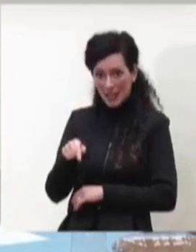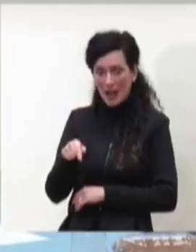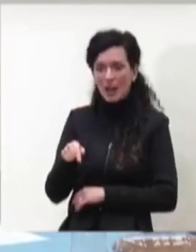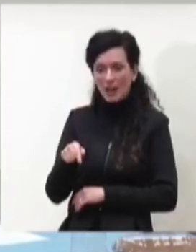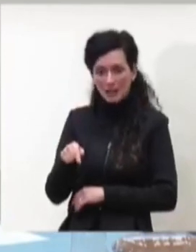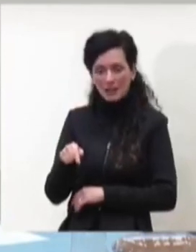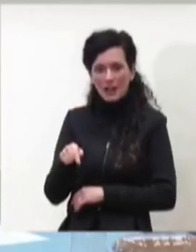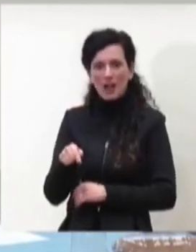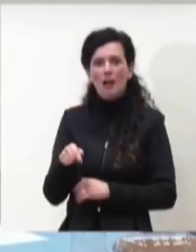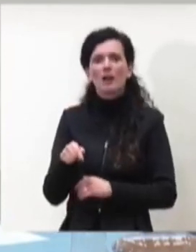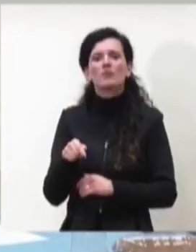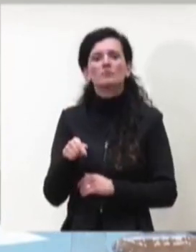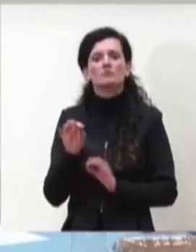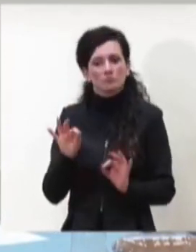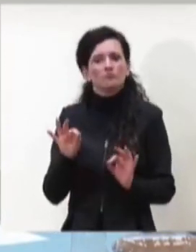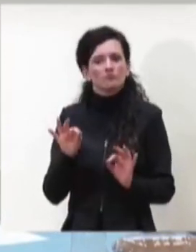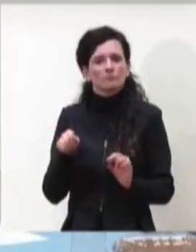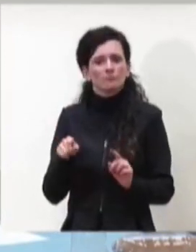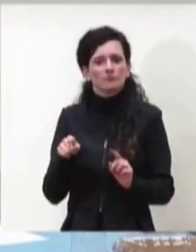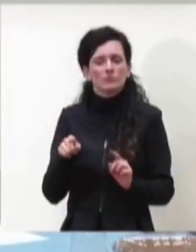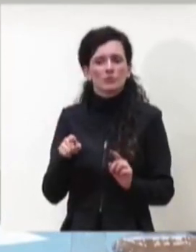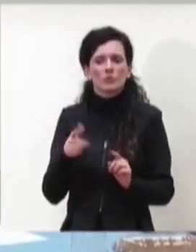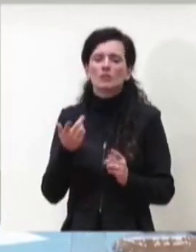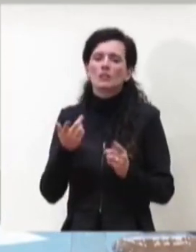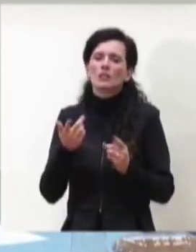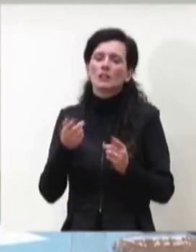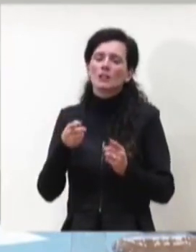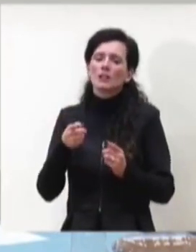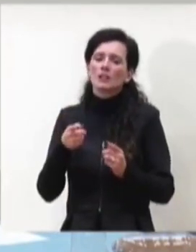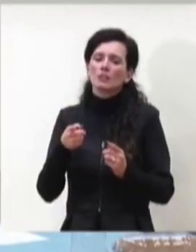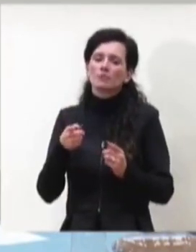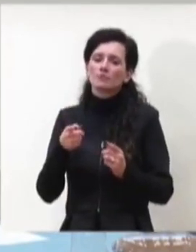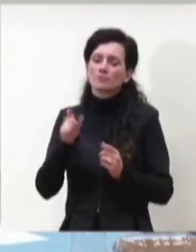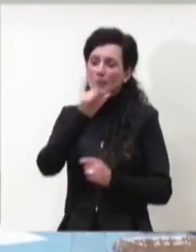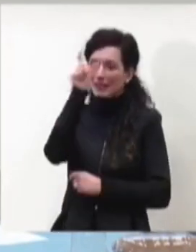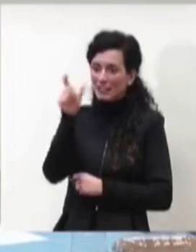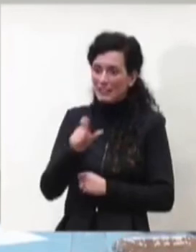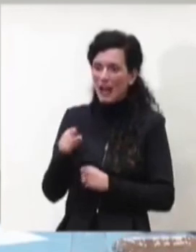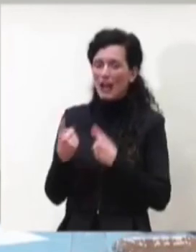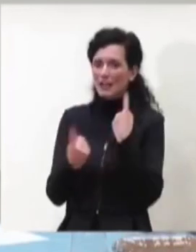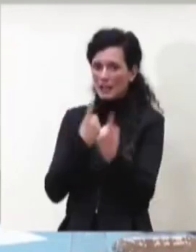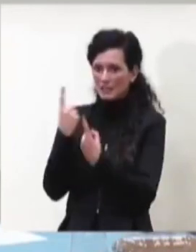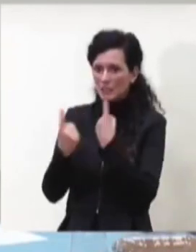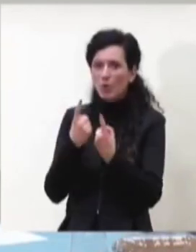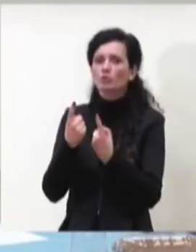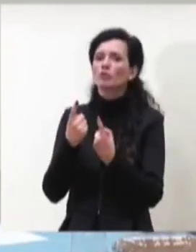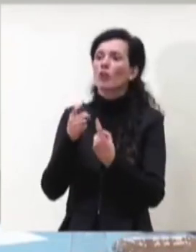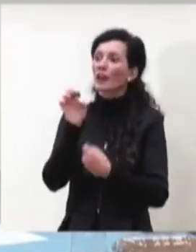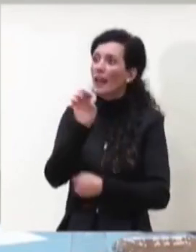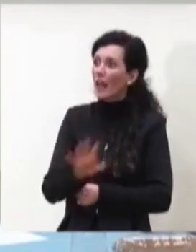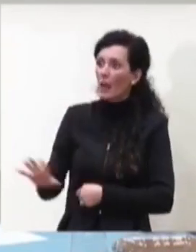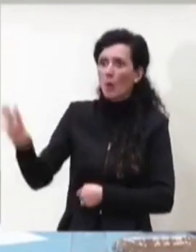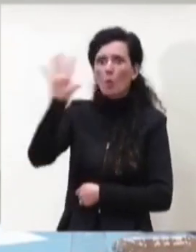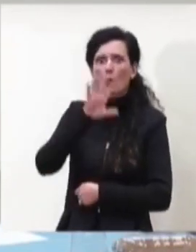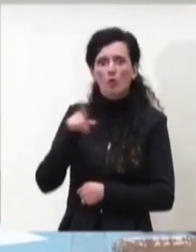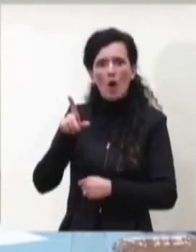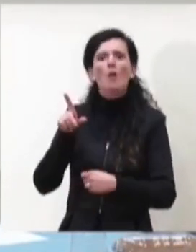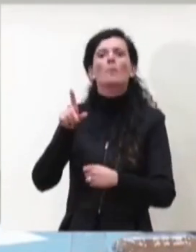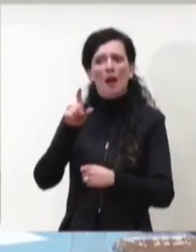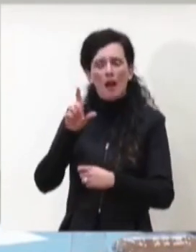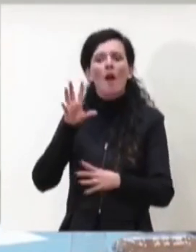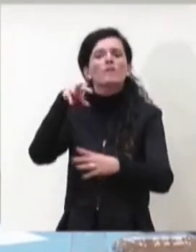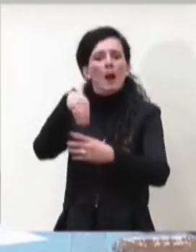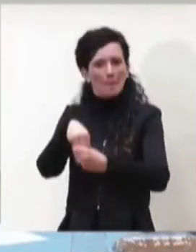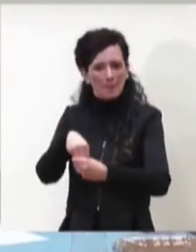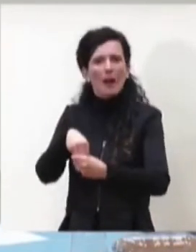colloca l'Italia assolutamente ai vertici nel continente europeo. A maggior